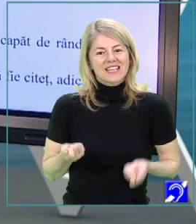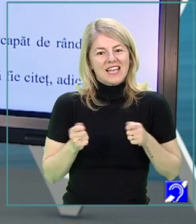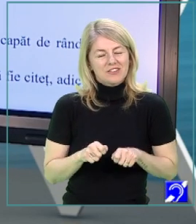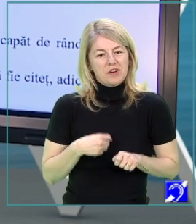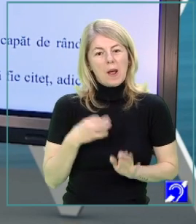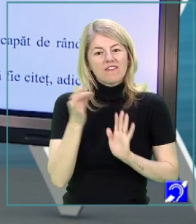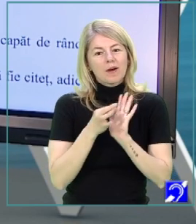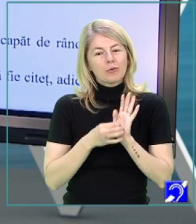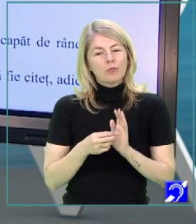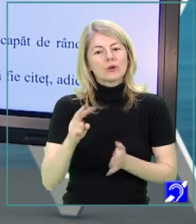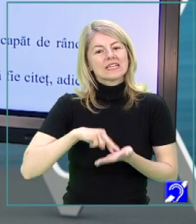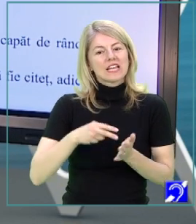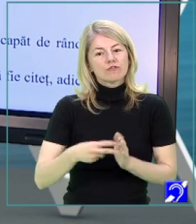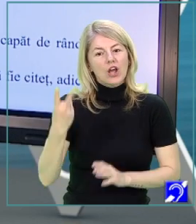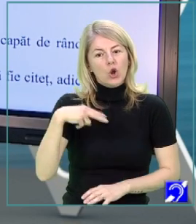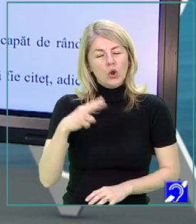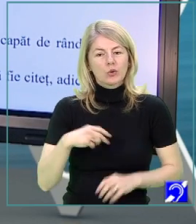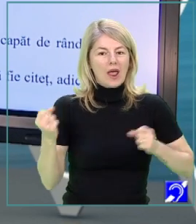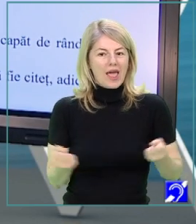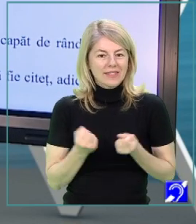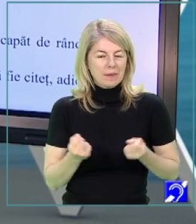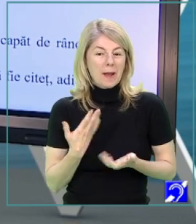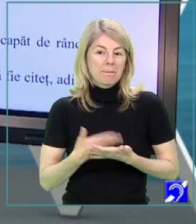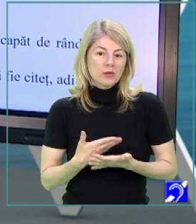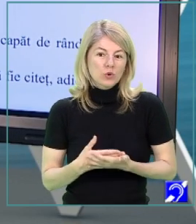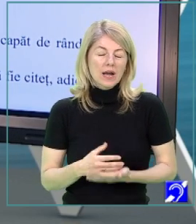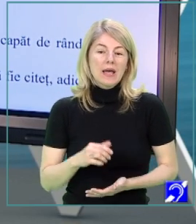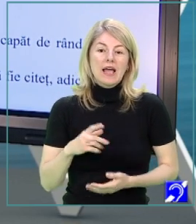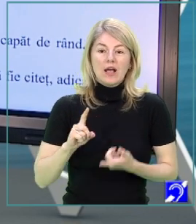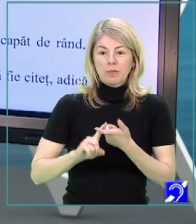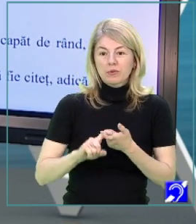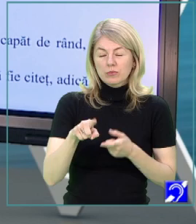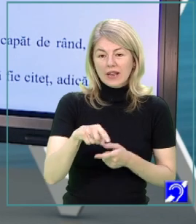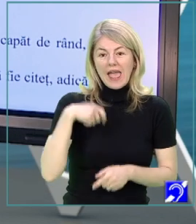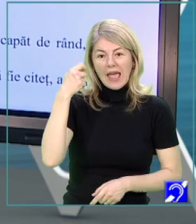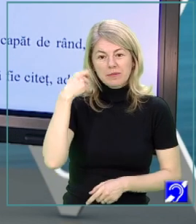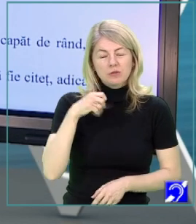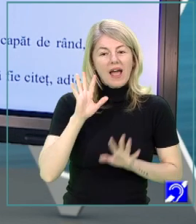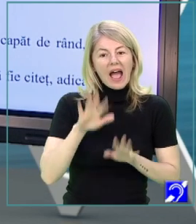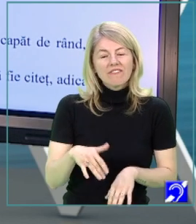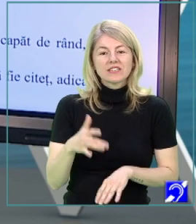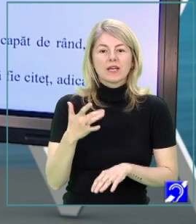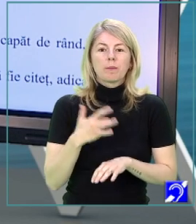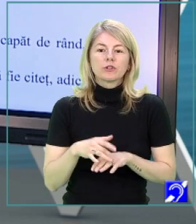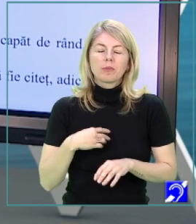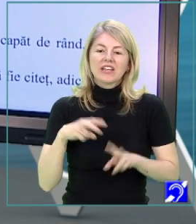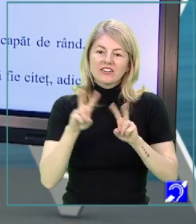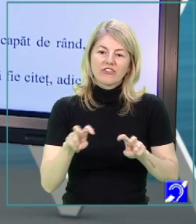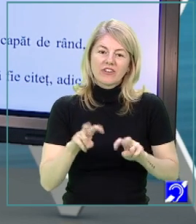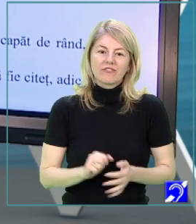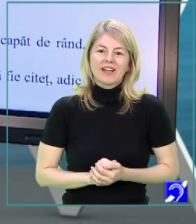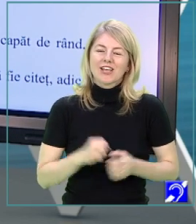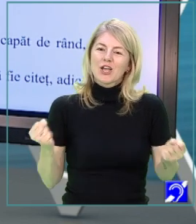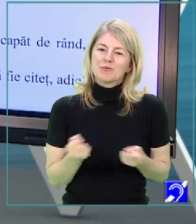Vă propun să rezolvați în continuare testele de antrenament, pentru că, prin intermediul acestei emisiuni, aveți posibilitatea să vă verificați.